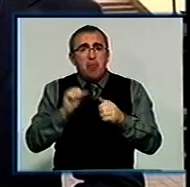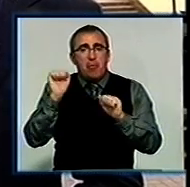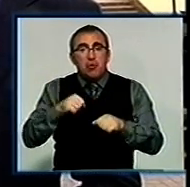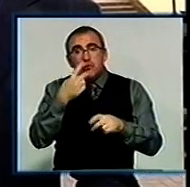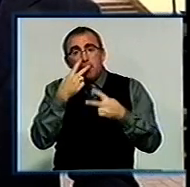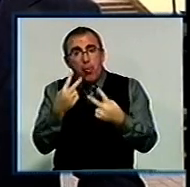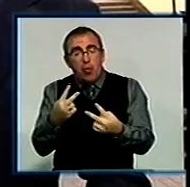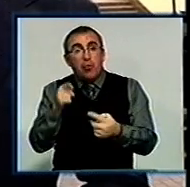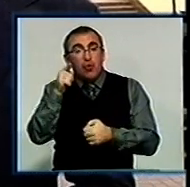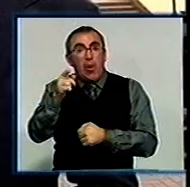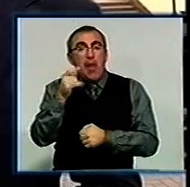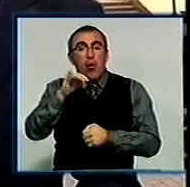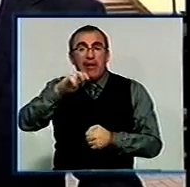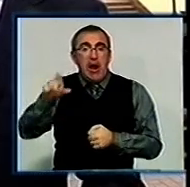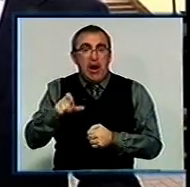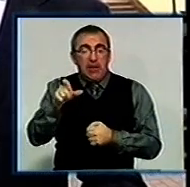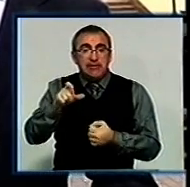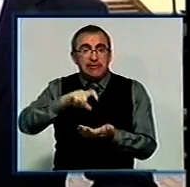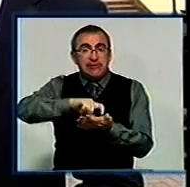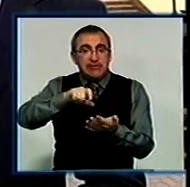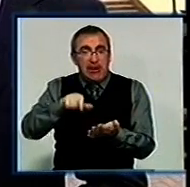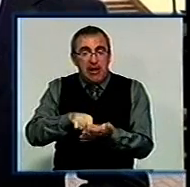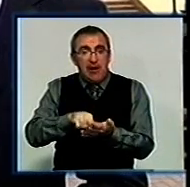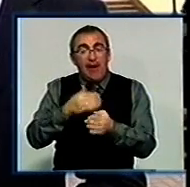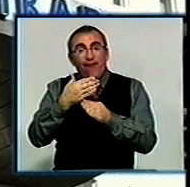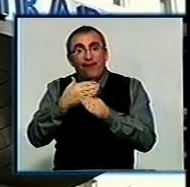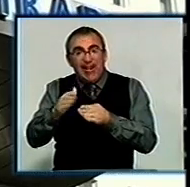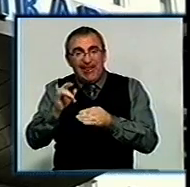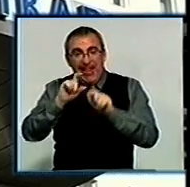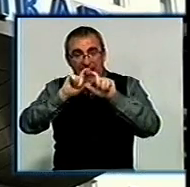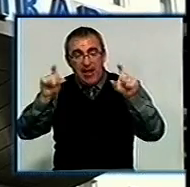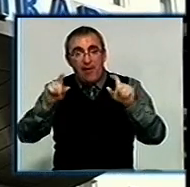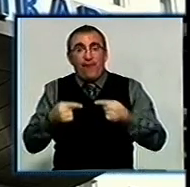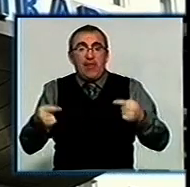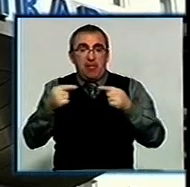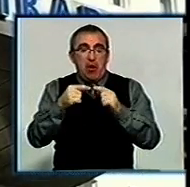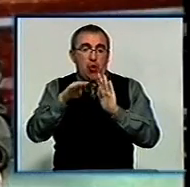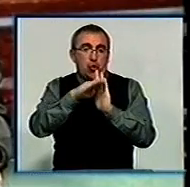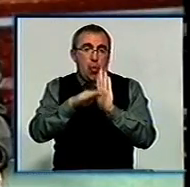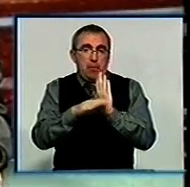спостерігати той гемодіалізний зал або відділення, який відповідає нормам.